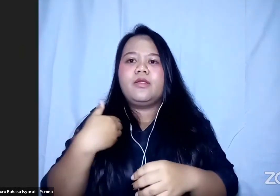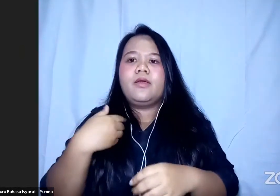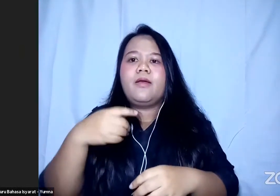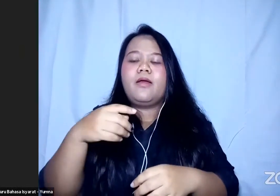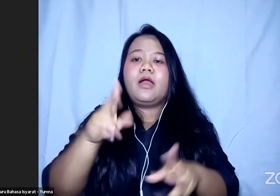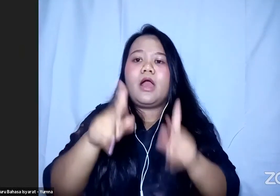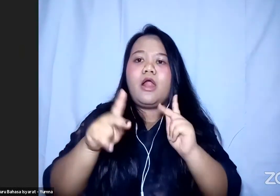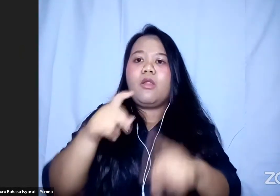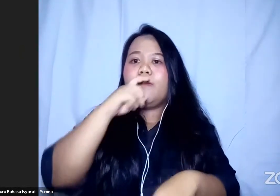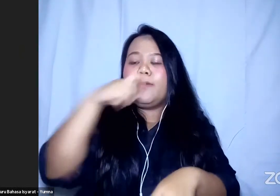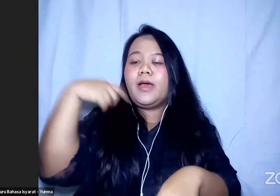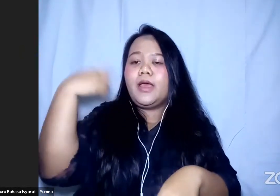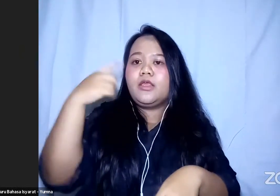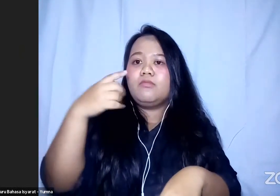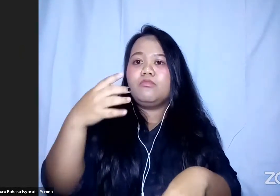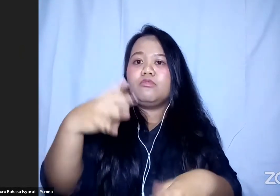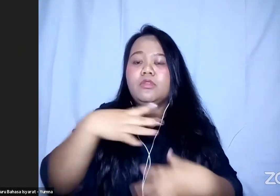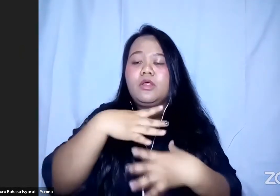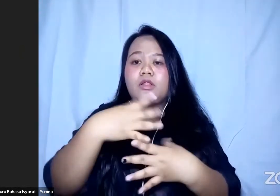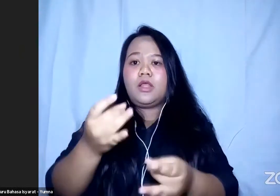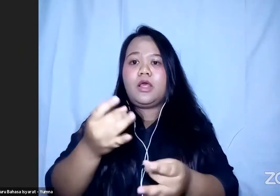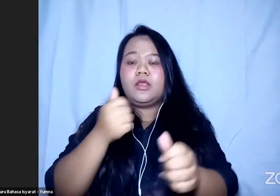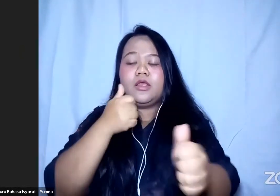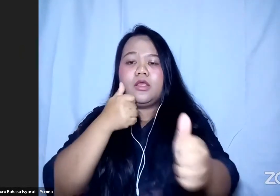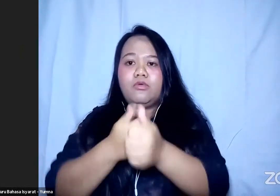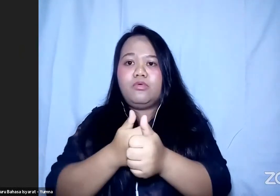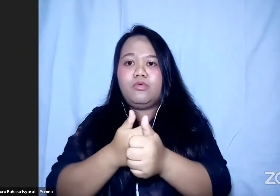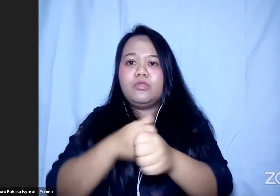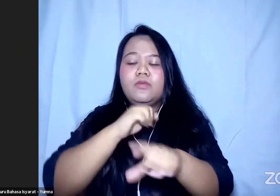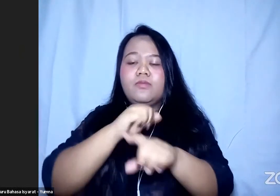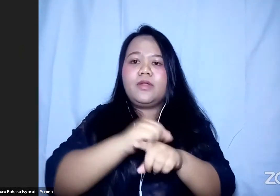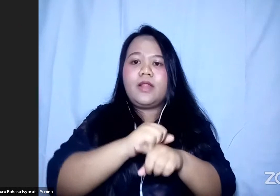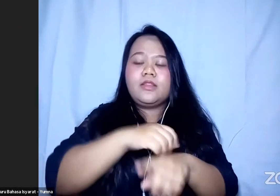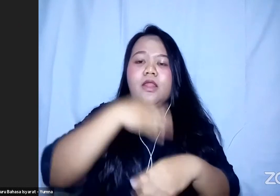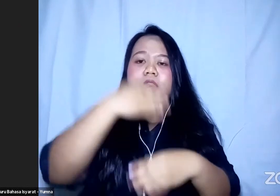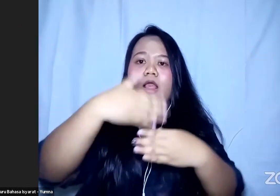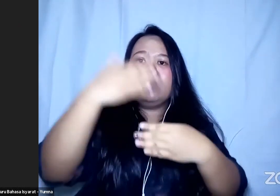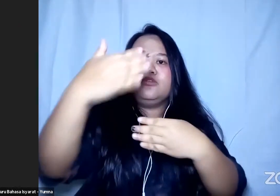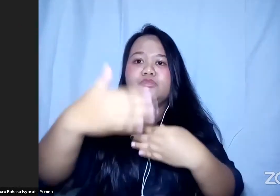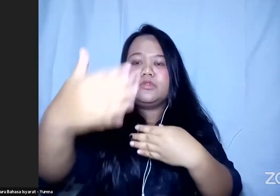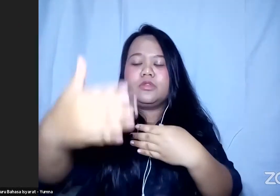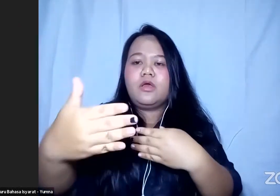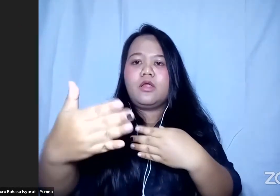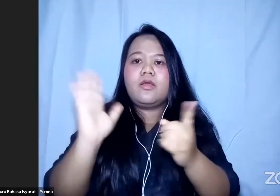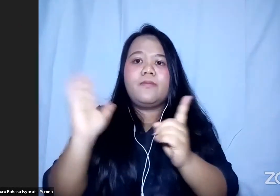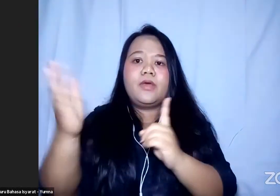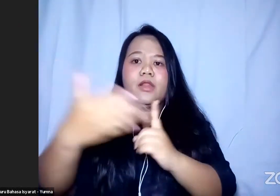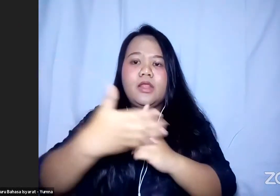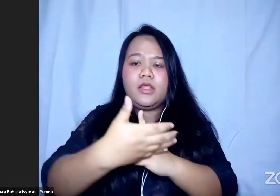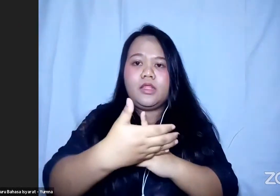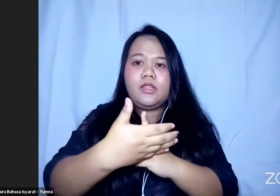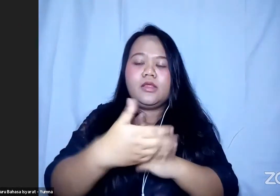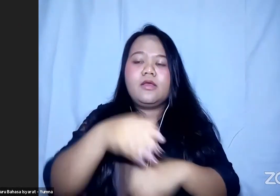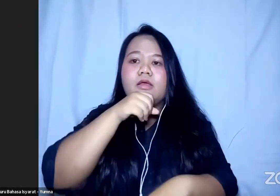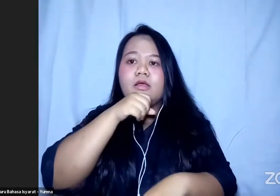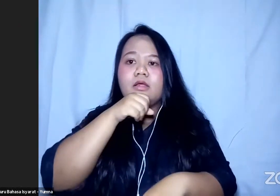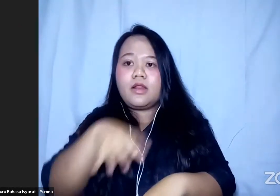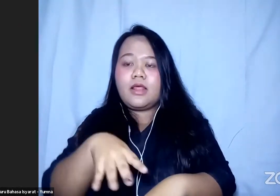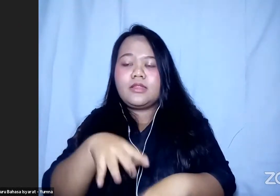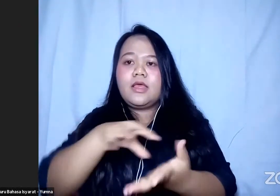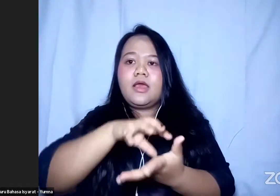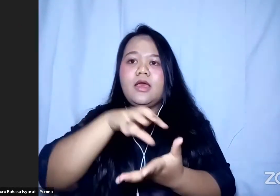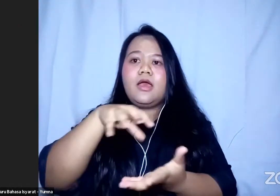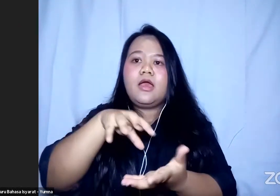Ibu Tertarik Untuk Mengikuti Pelatihan Lanjutan Terkait Pelindungan Bagi Kelompok Lansia Disabilitas Dan